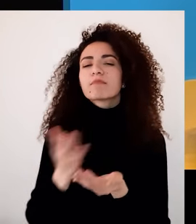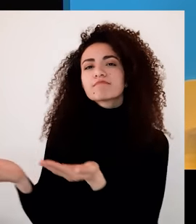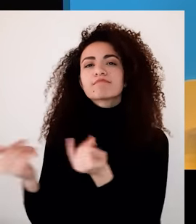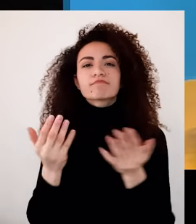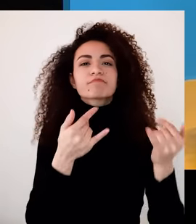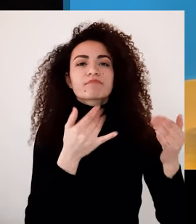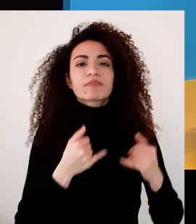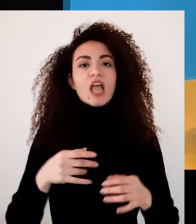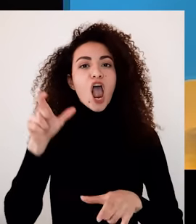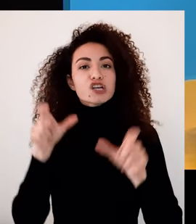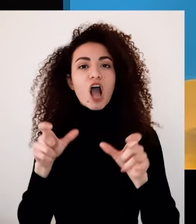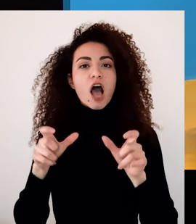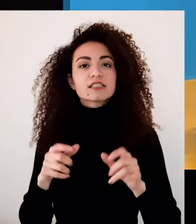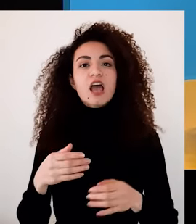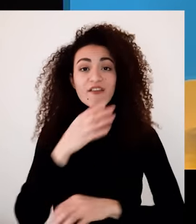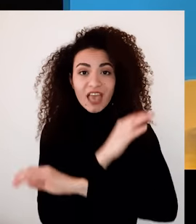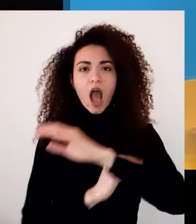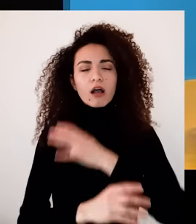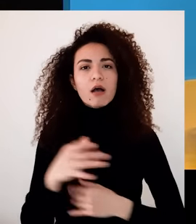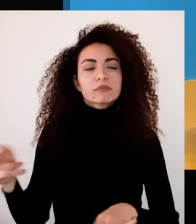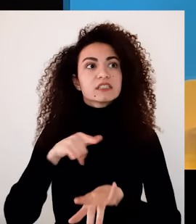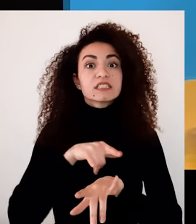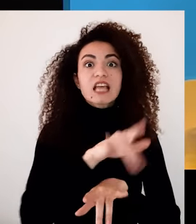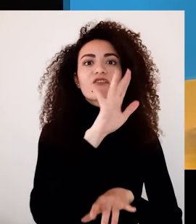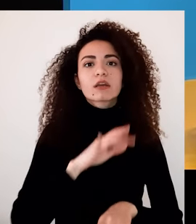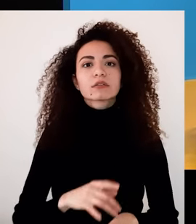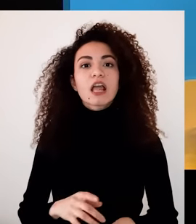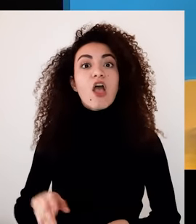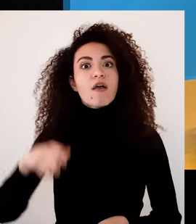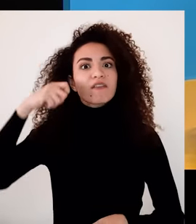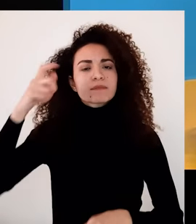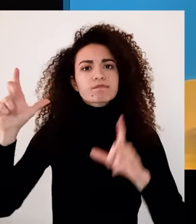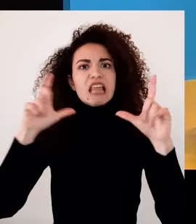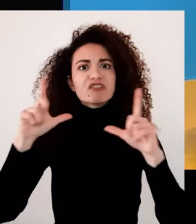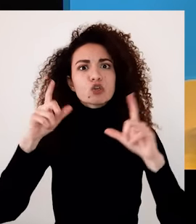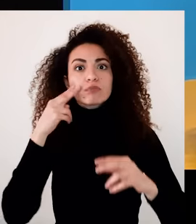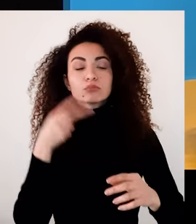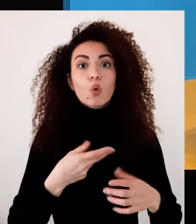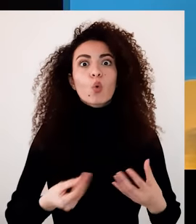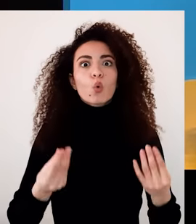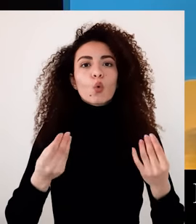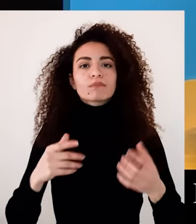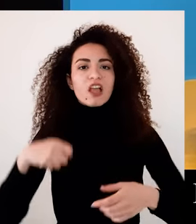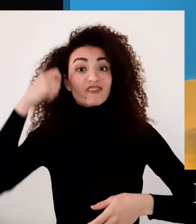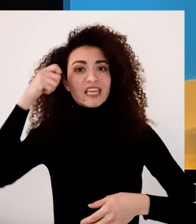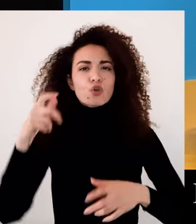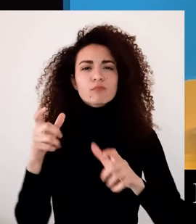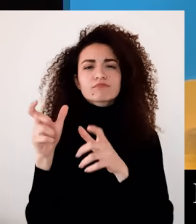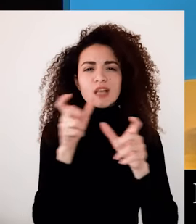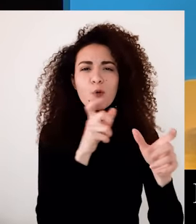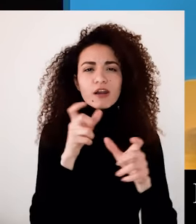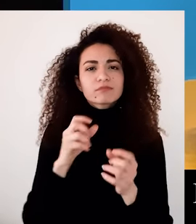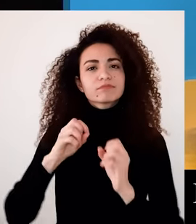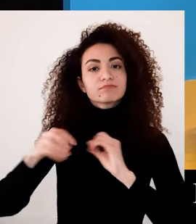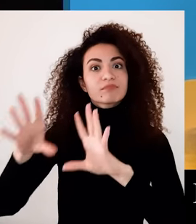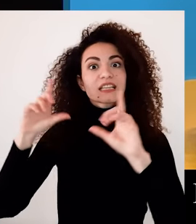ونجاح ملفت للنظر لدرجة أنه شبكة تلفزيون قامت بتقديم حلقة وسائقية عن المبادرة شجعت دينا